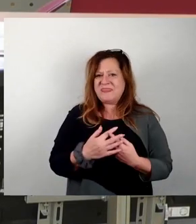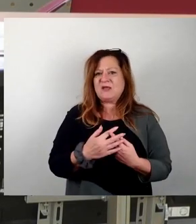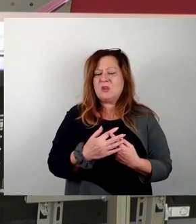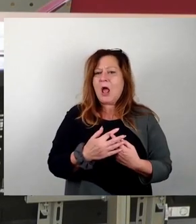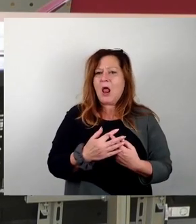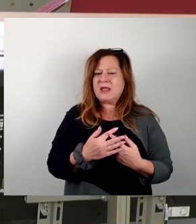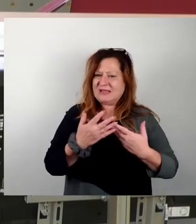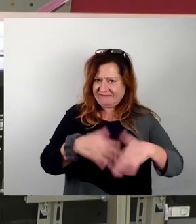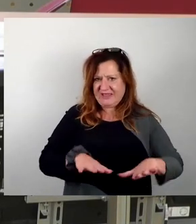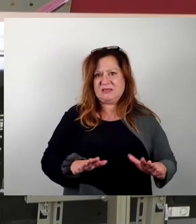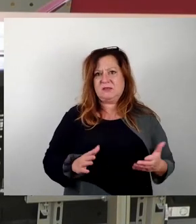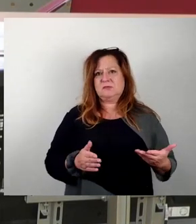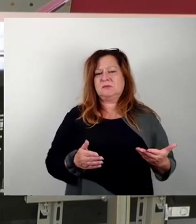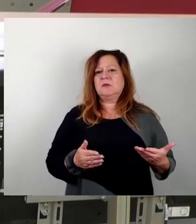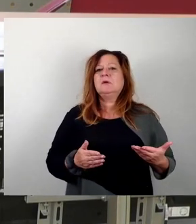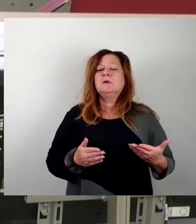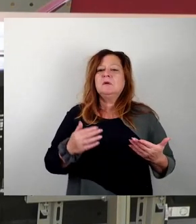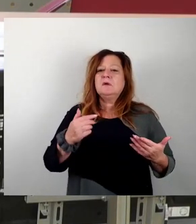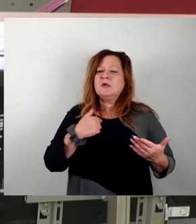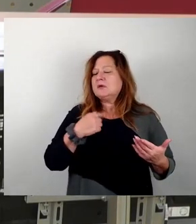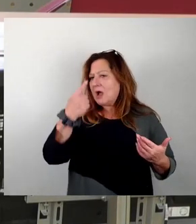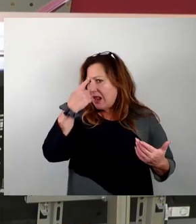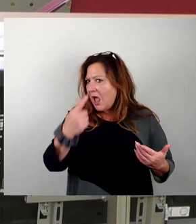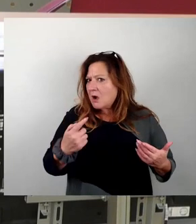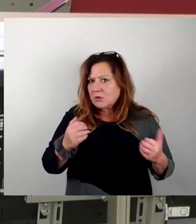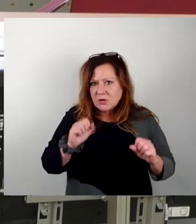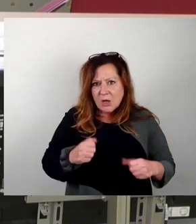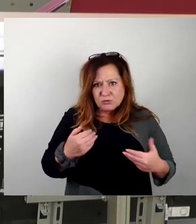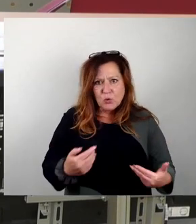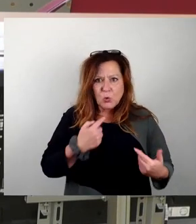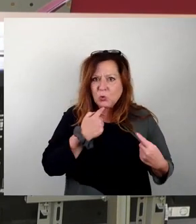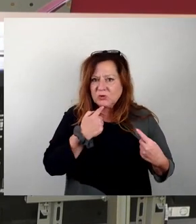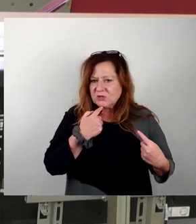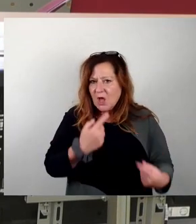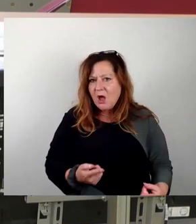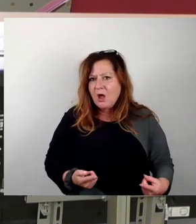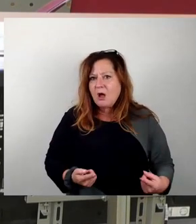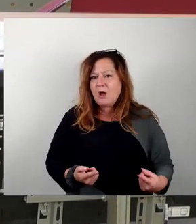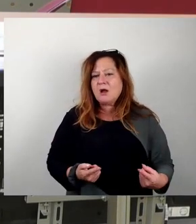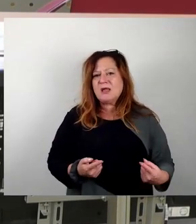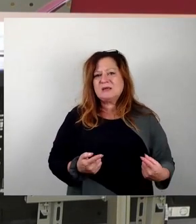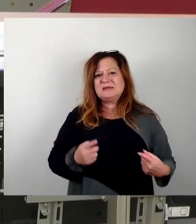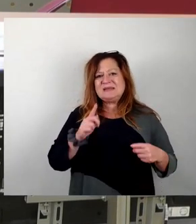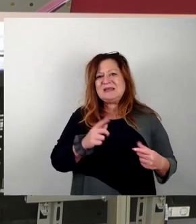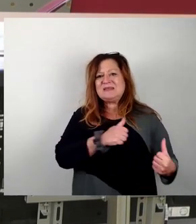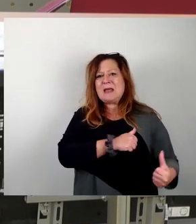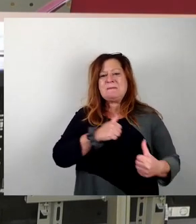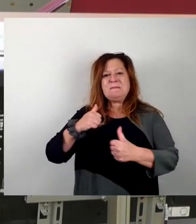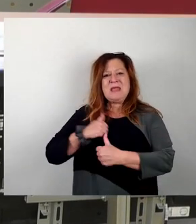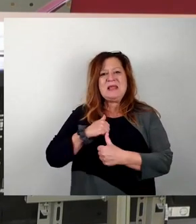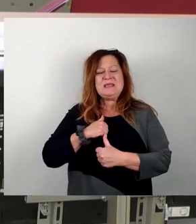Und ich glaube, man kann das eben so benennen, auch diese militaristische Siegesgeste,